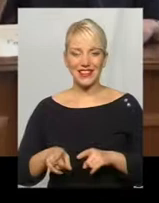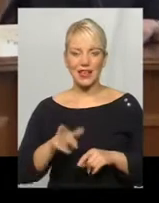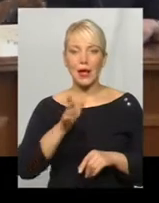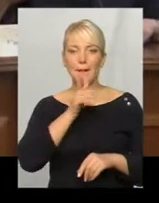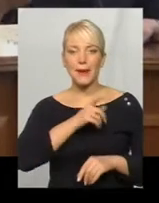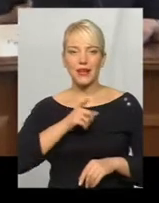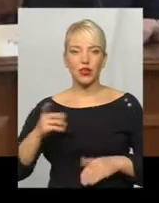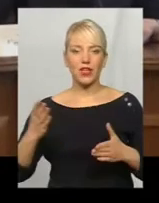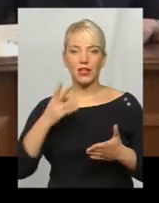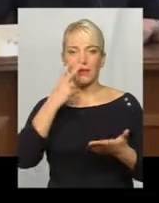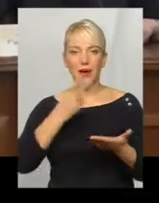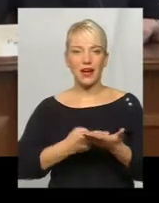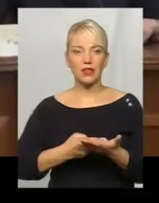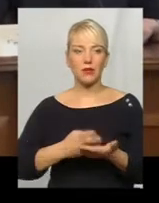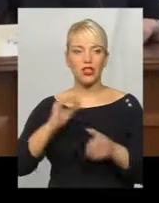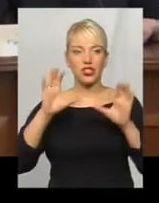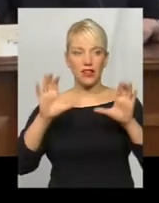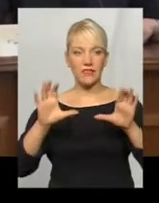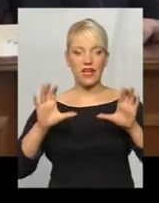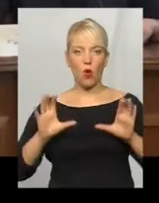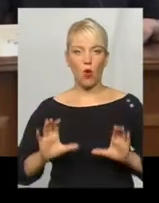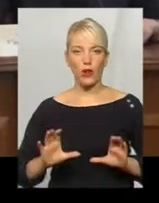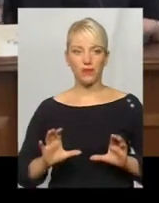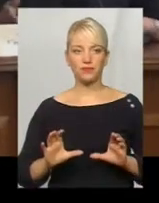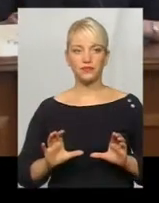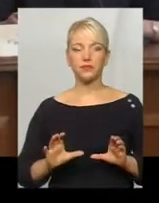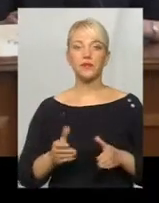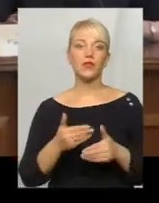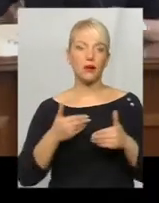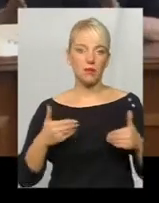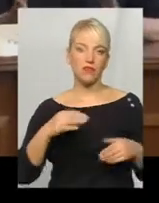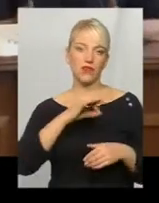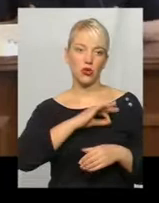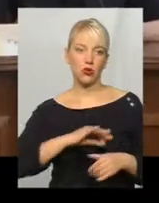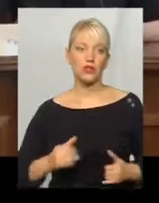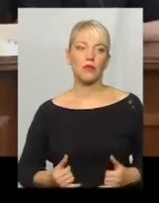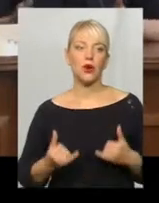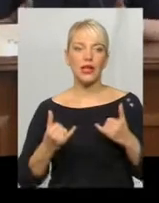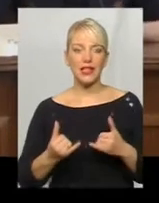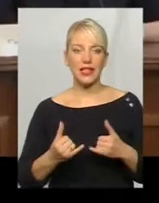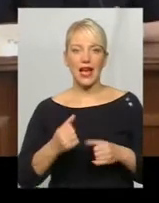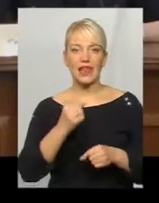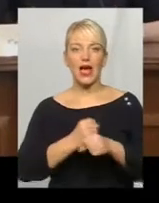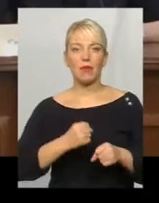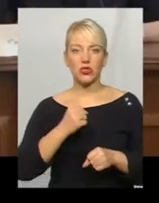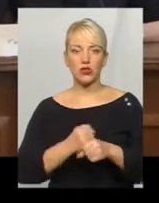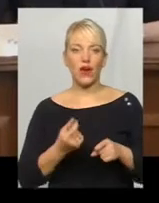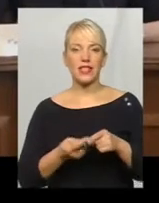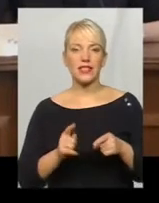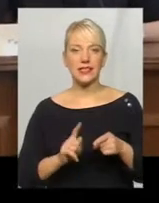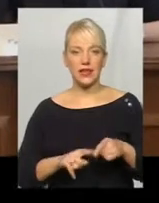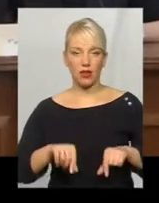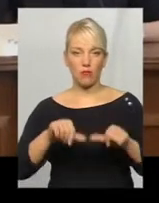речі, передбачений також в законі, ми використаємо для напрацювання цієї моделі.